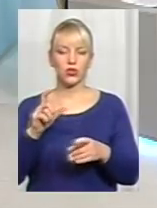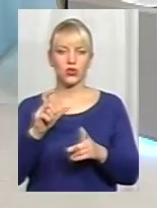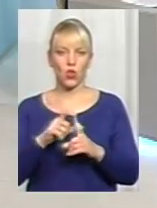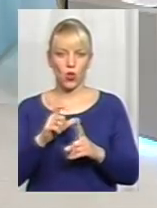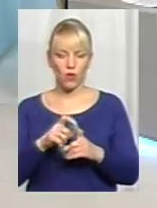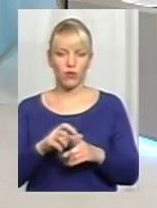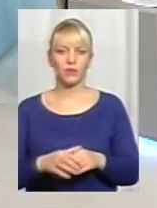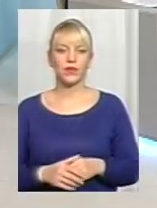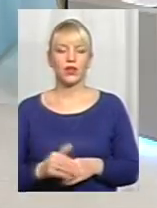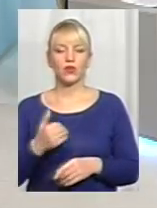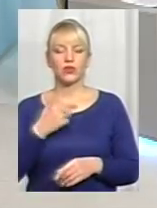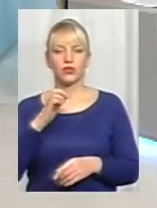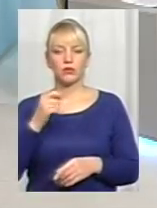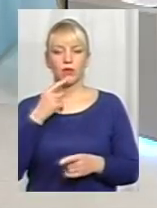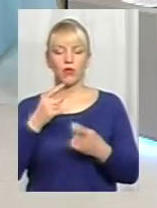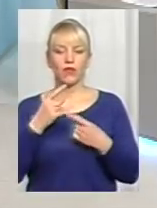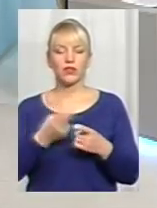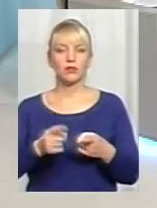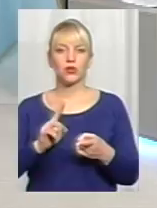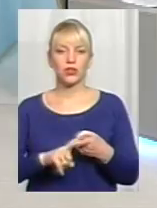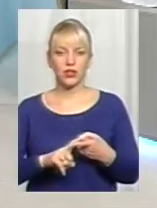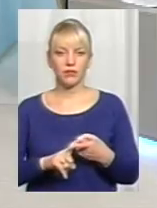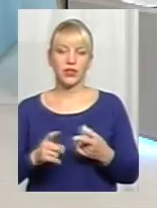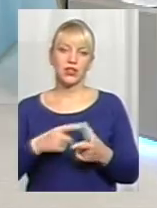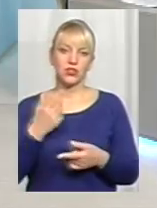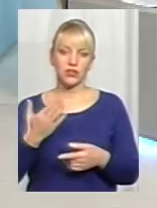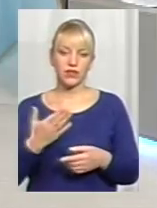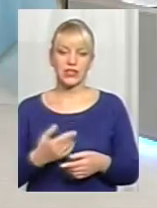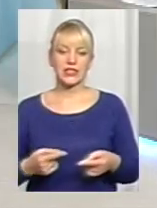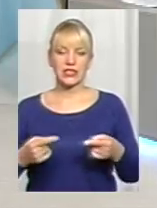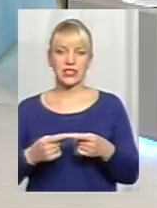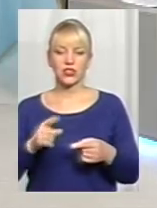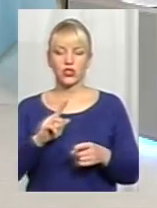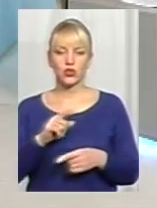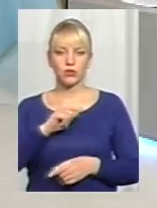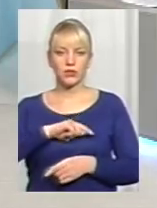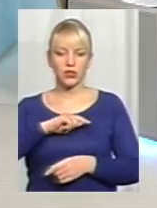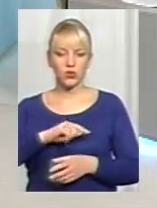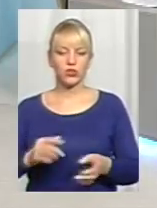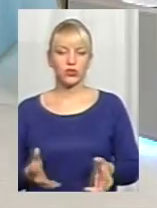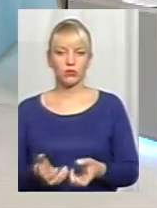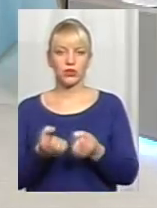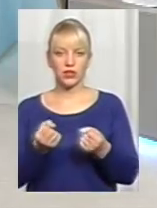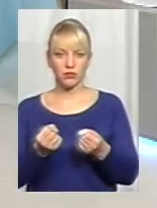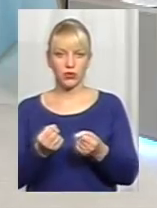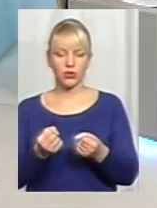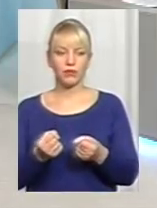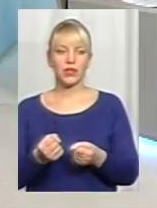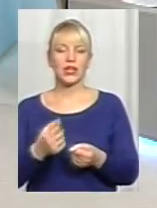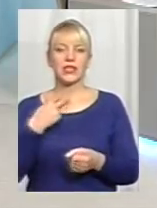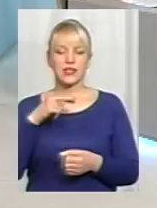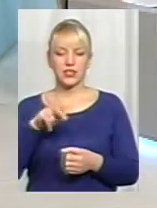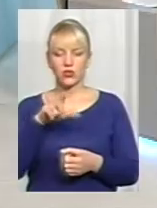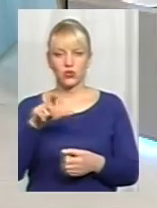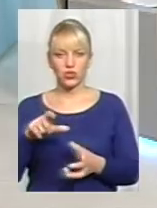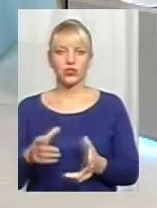поговорити про те, чи ви зазначили, що психологічну підтримку засуджені отримують.